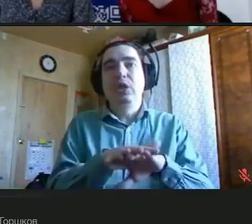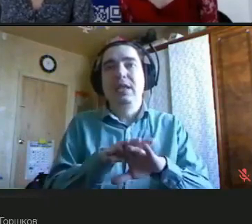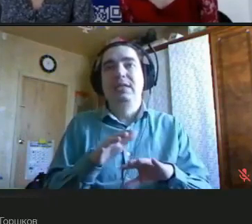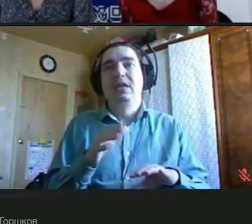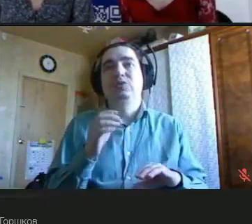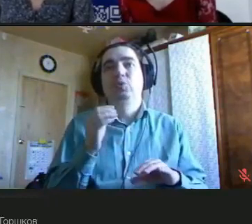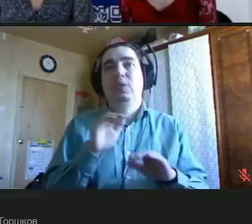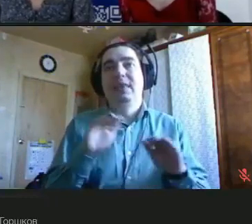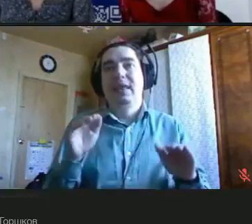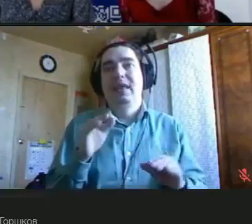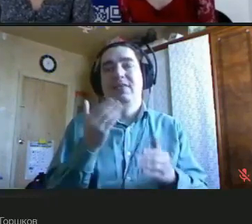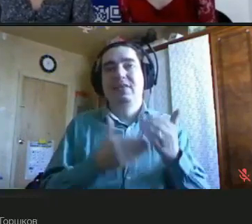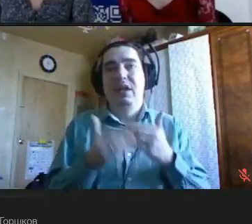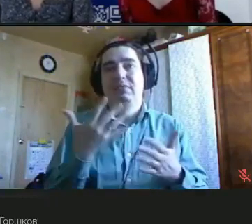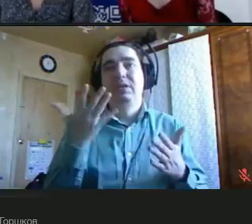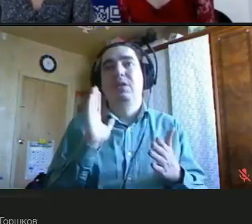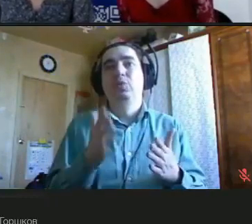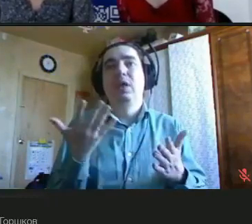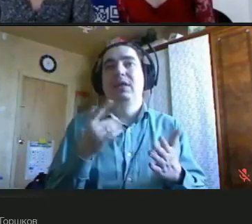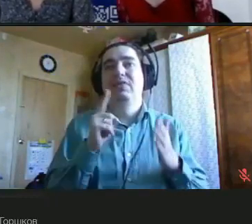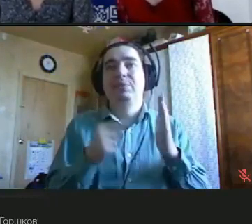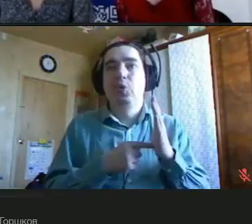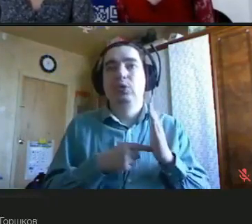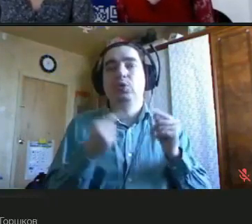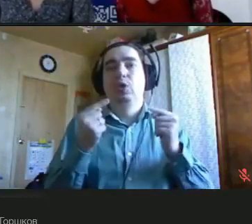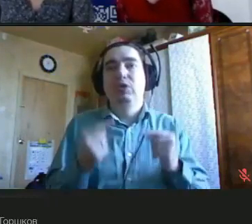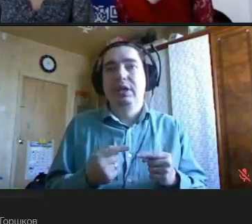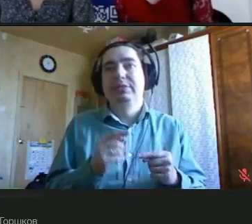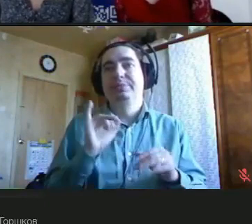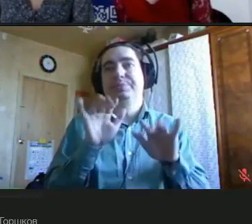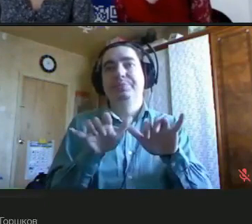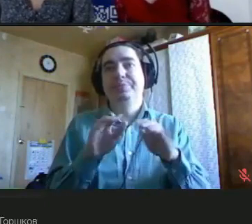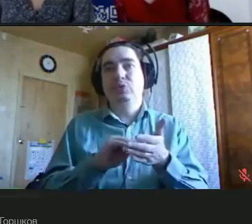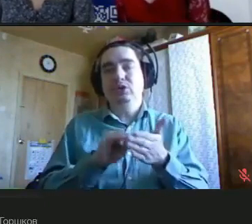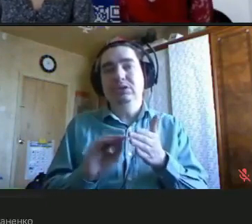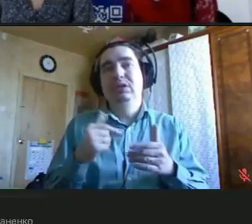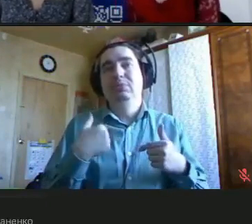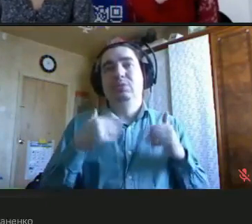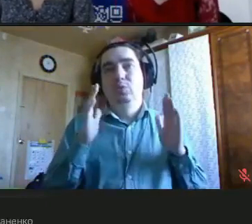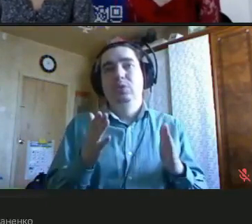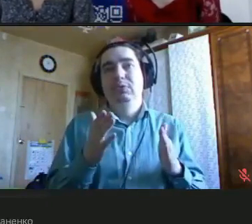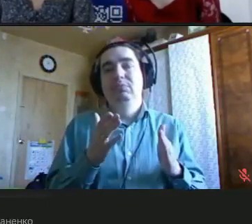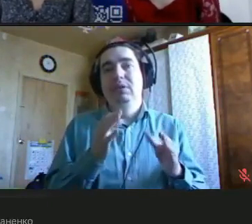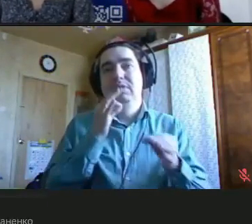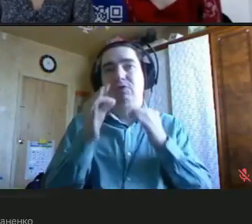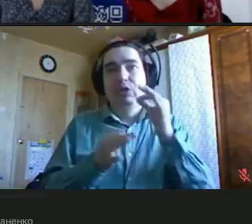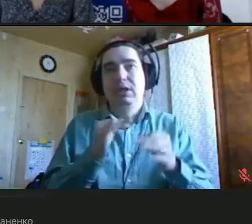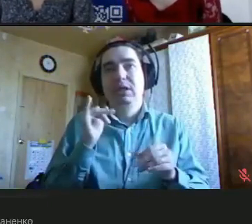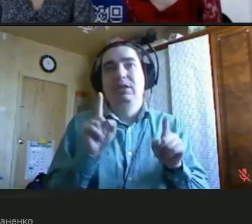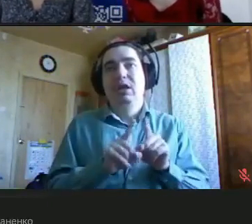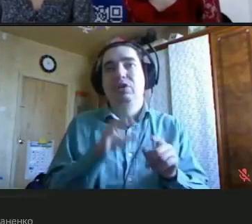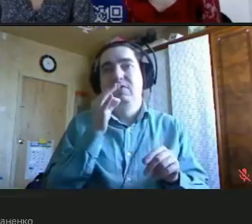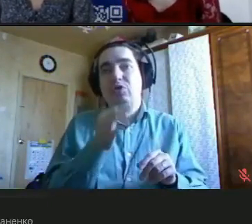у вас будут какие-либо ко мне вопросы, уточнения, пишите, мы будем по ходу нашего диалога на них отвечать, а также ответим на какую-то